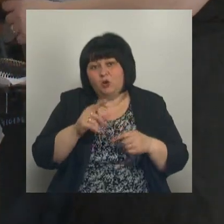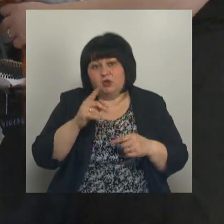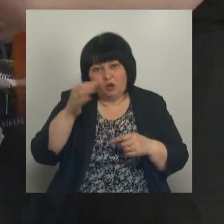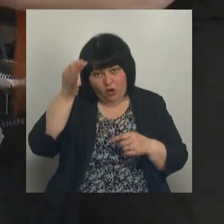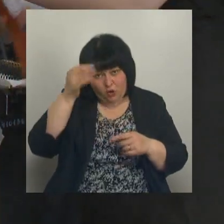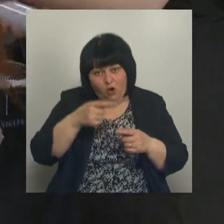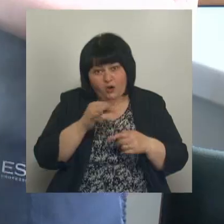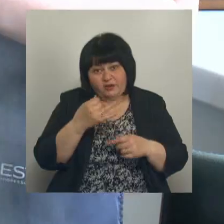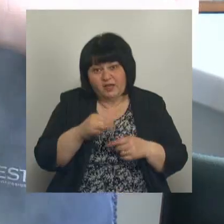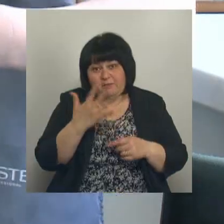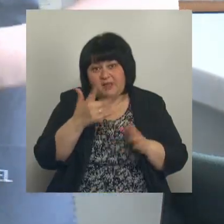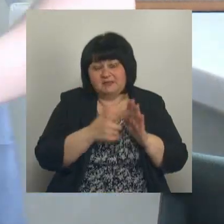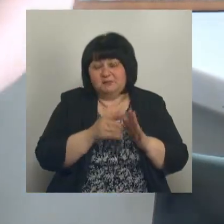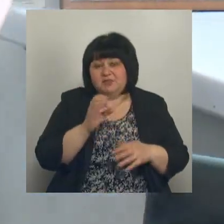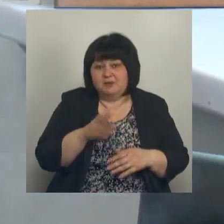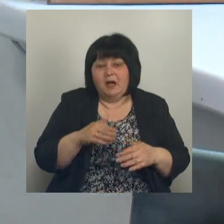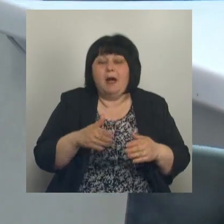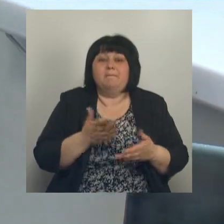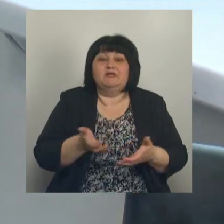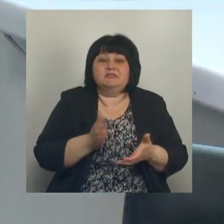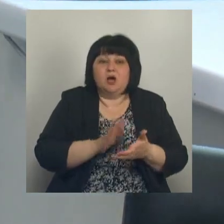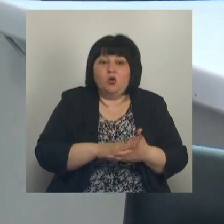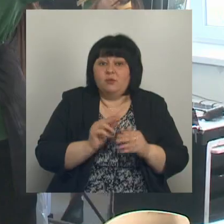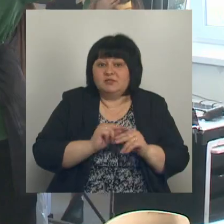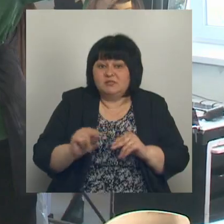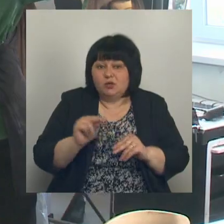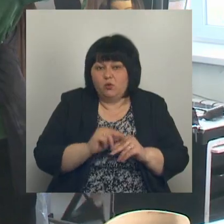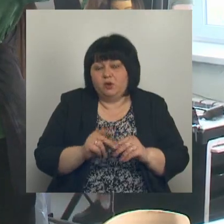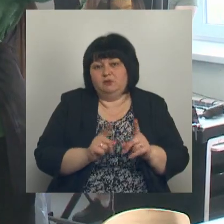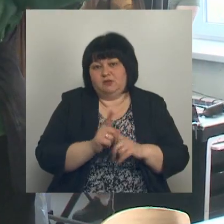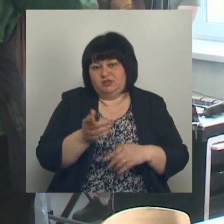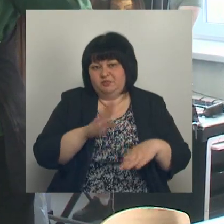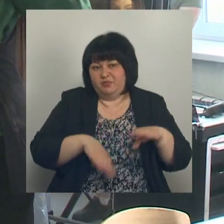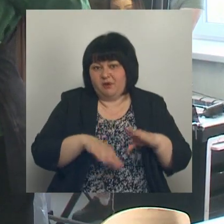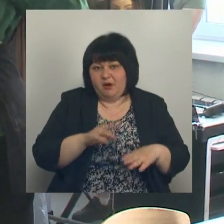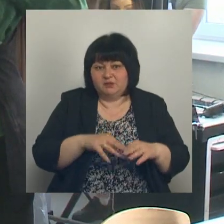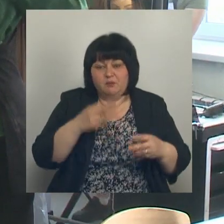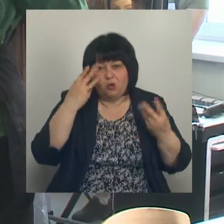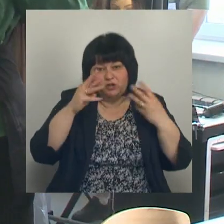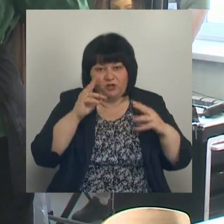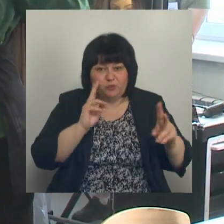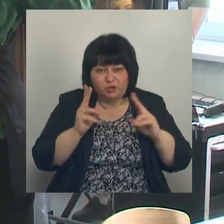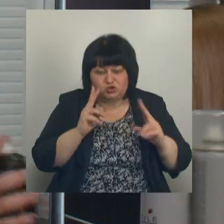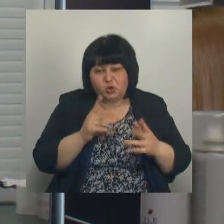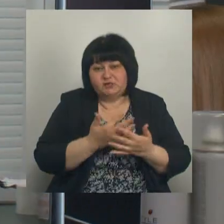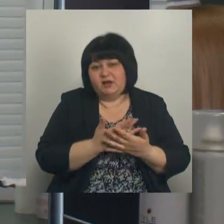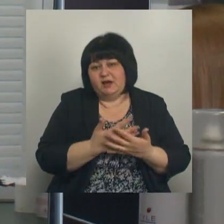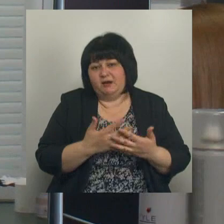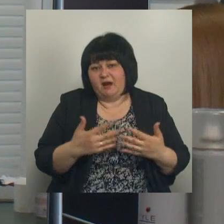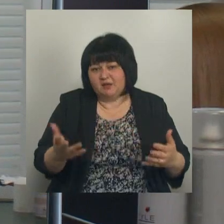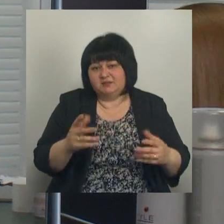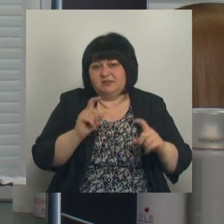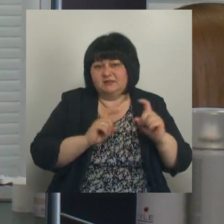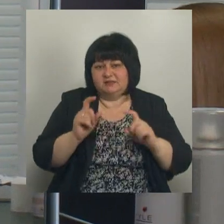-7 сантиметров. Познакомившись с теорией, студенты приступили к практике – моделированию причесок с применением различных стайлинговых